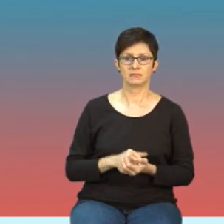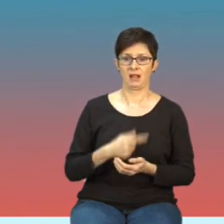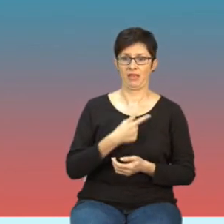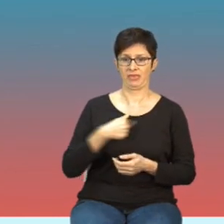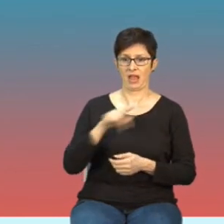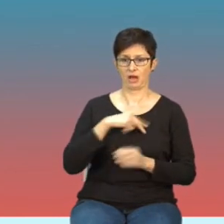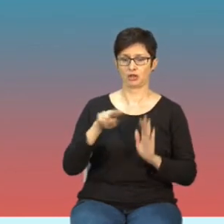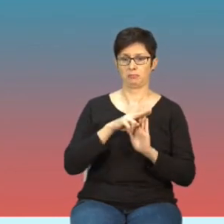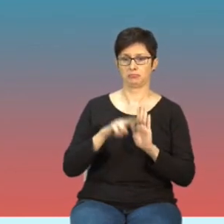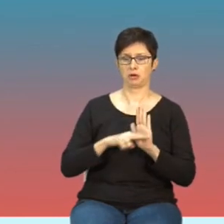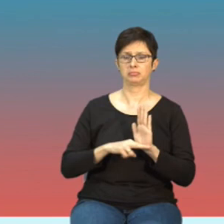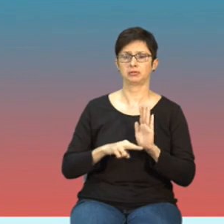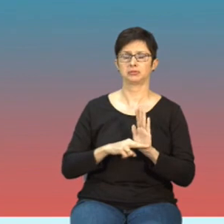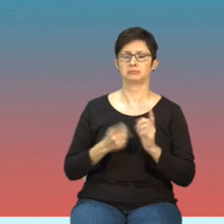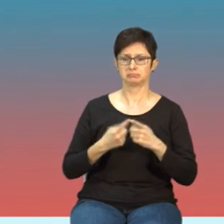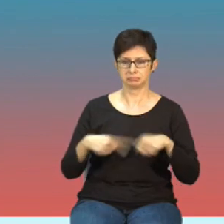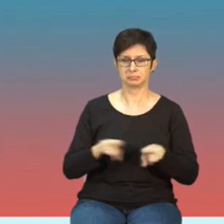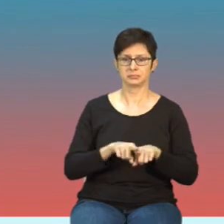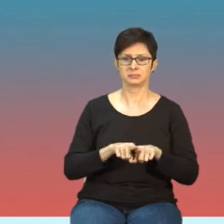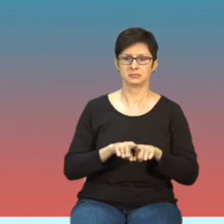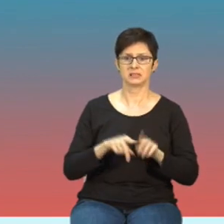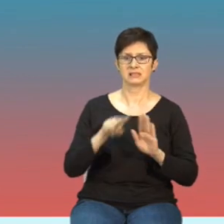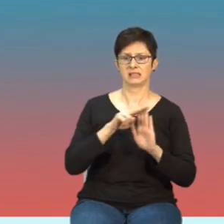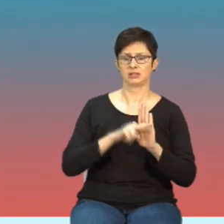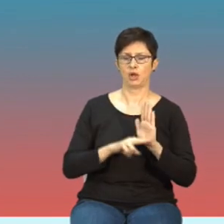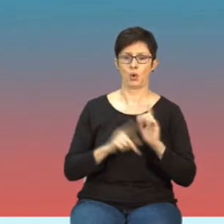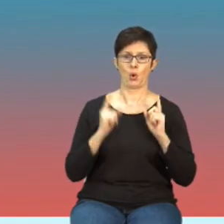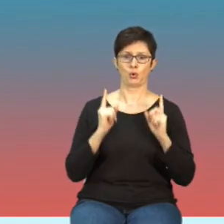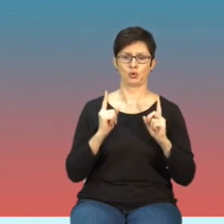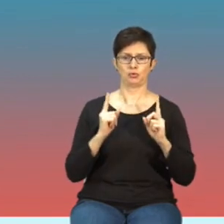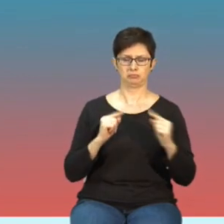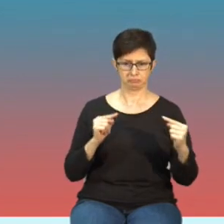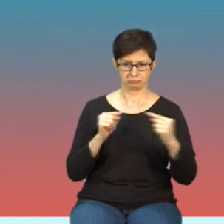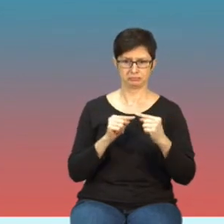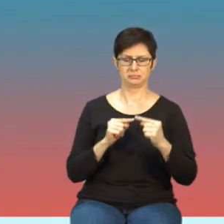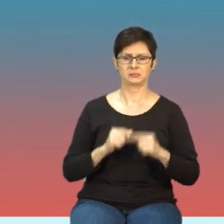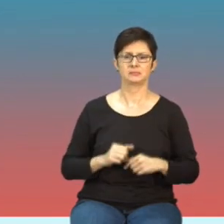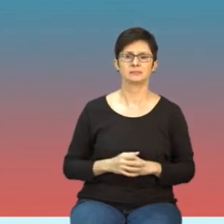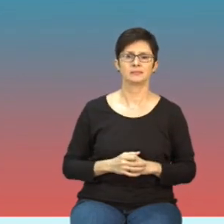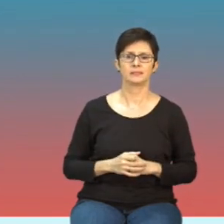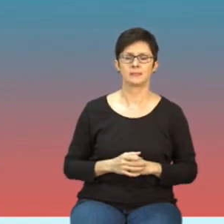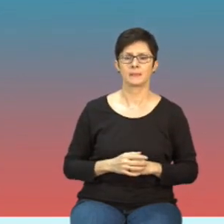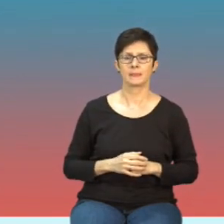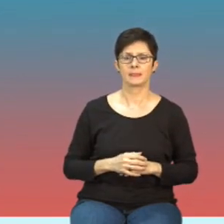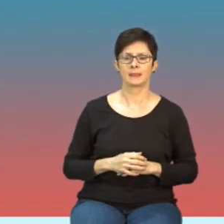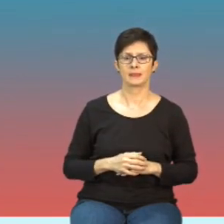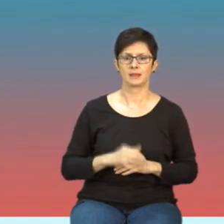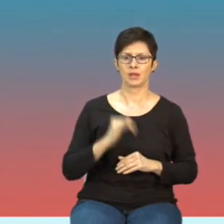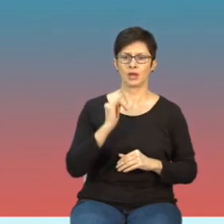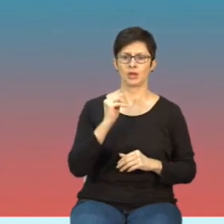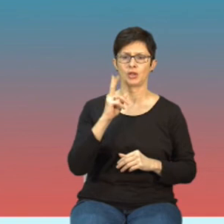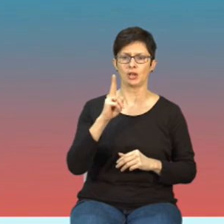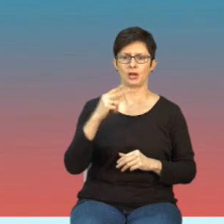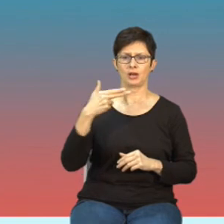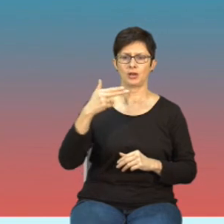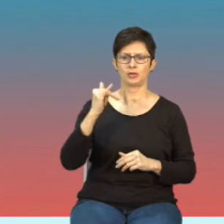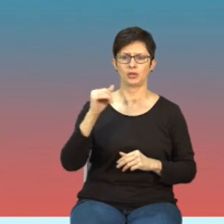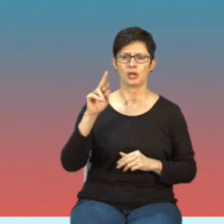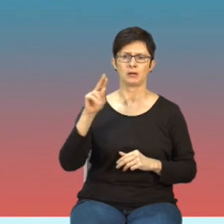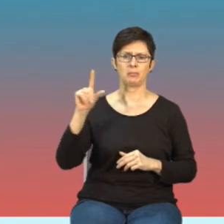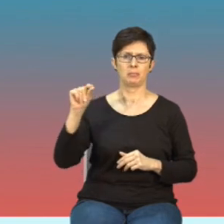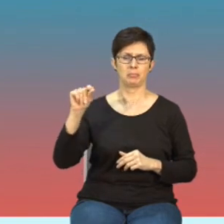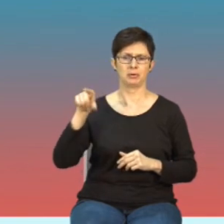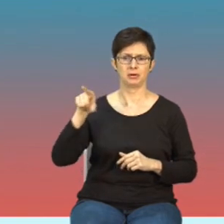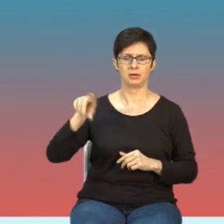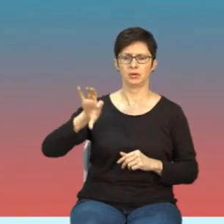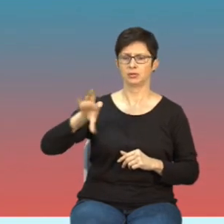przepisy spełniają zasady ostrożności i Knirp w ogóle